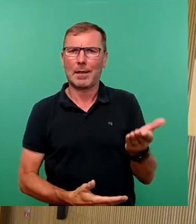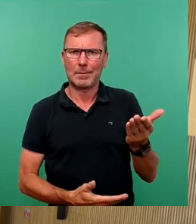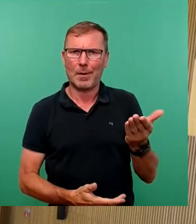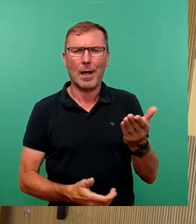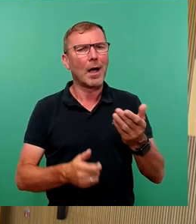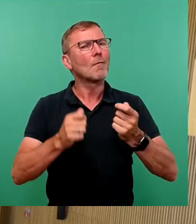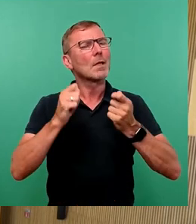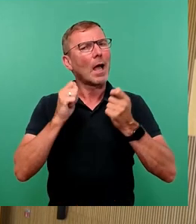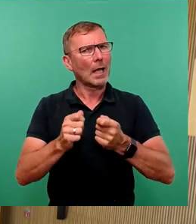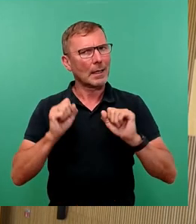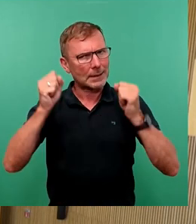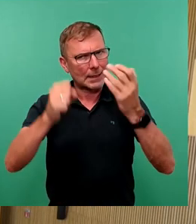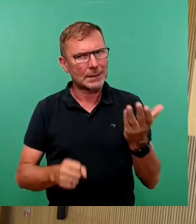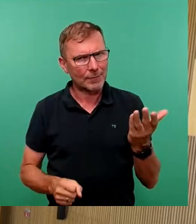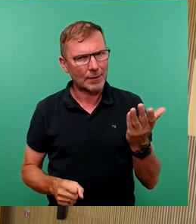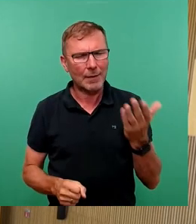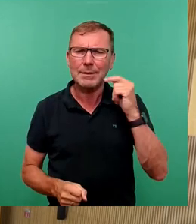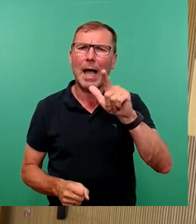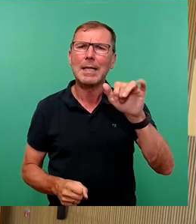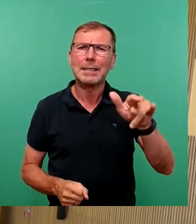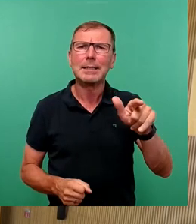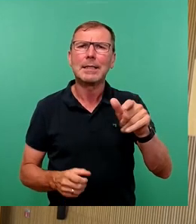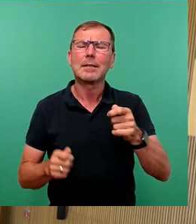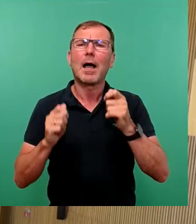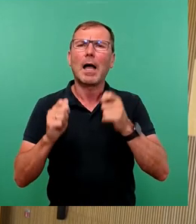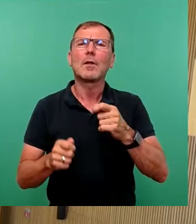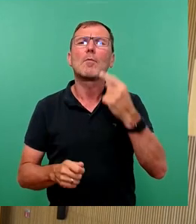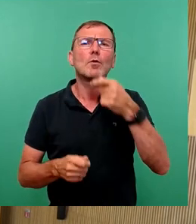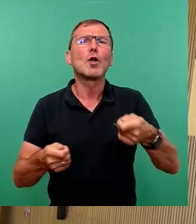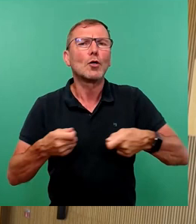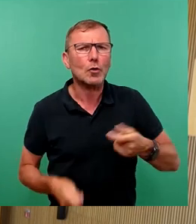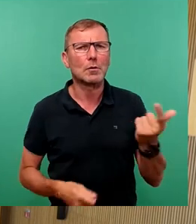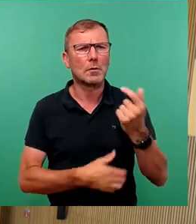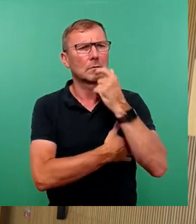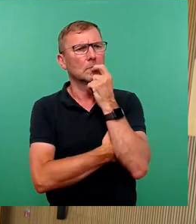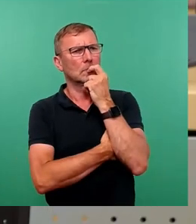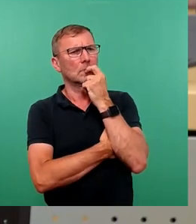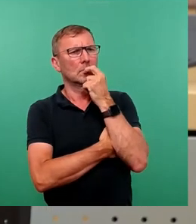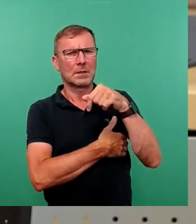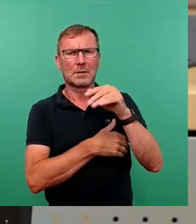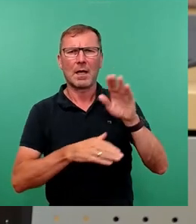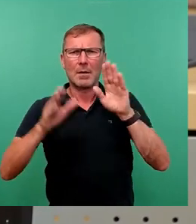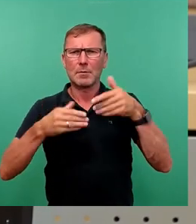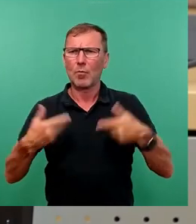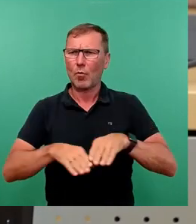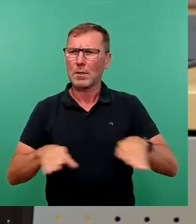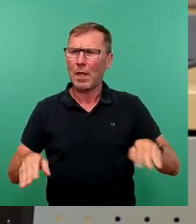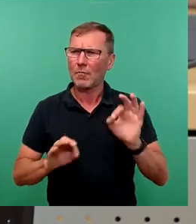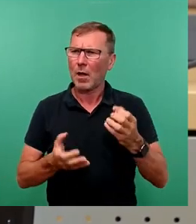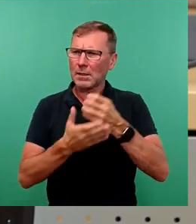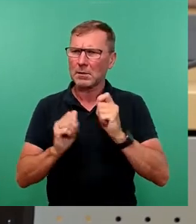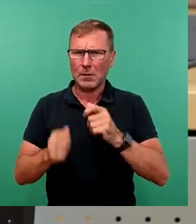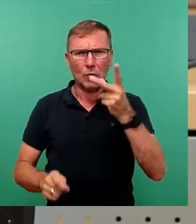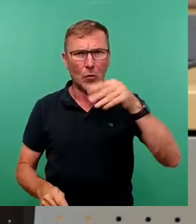Antragsinitiative, auch wenn Herr Lichti den Antrag ja gerade mündlich zurückgezogen hat und ich mich frage, ob es jetzt überhaupt noch eine Abstimmungsgrundlage für einen Ersetzungsantrag gibt,